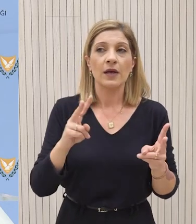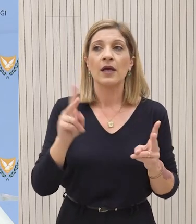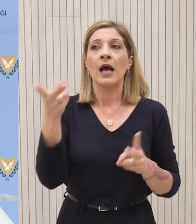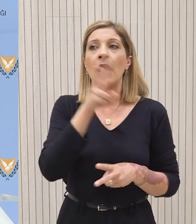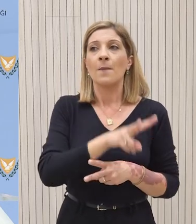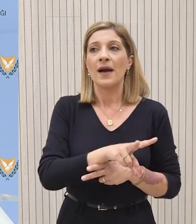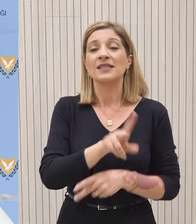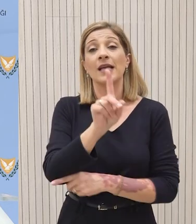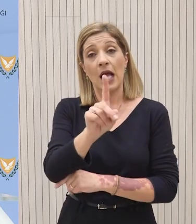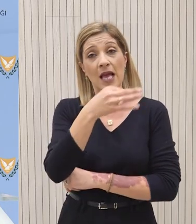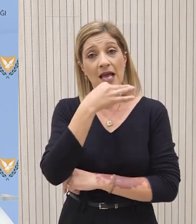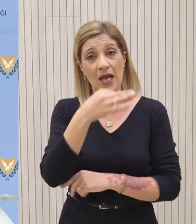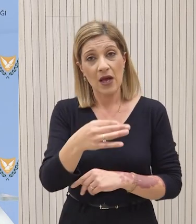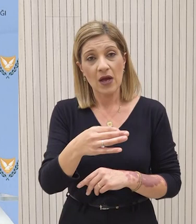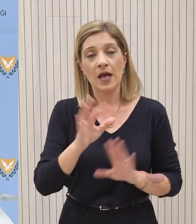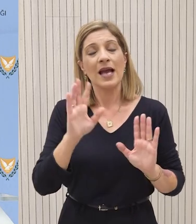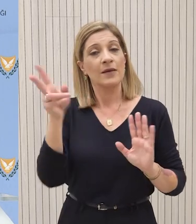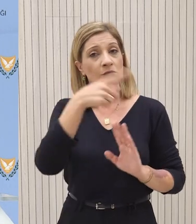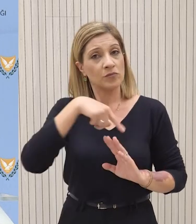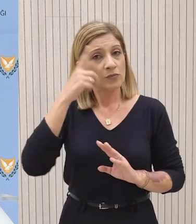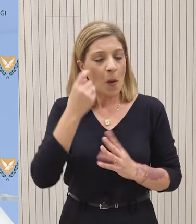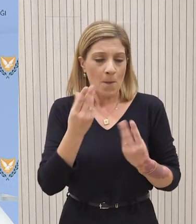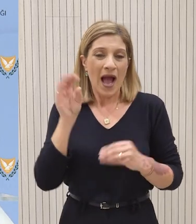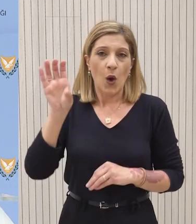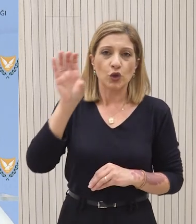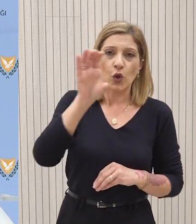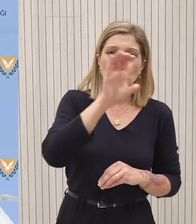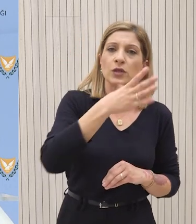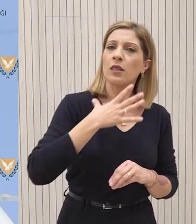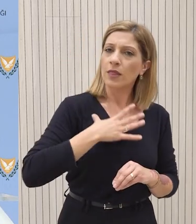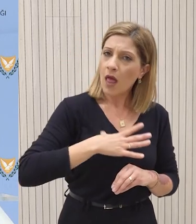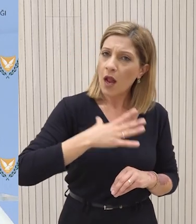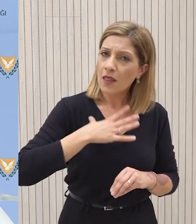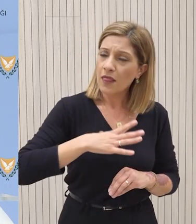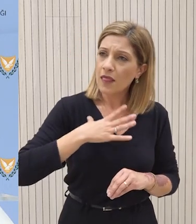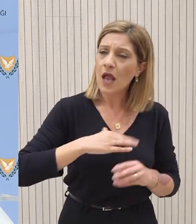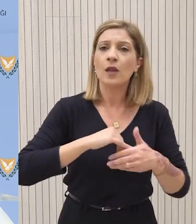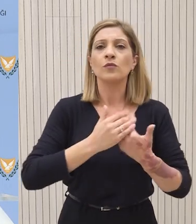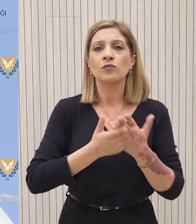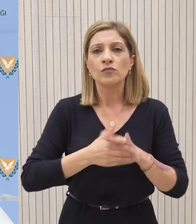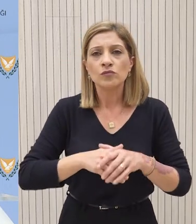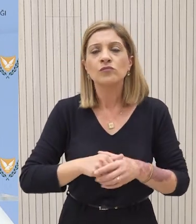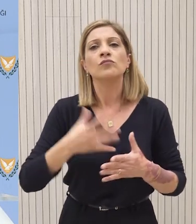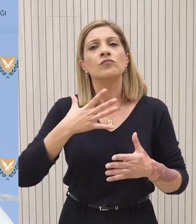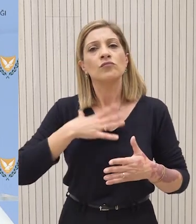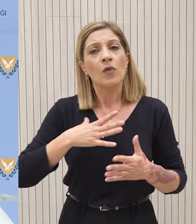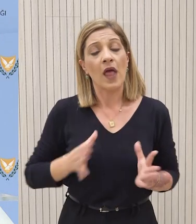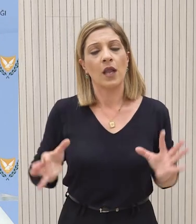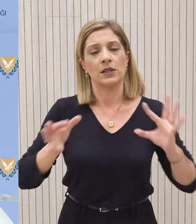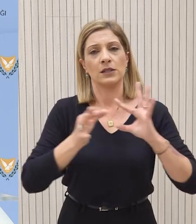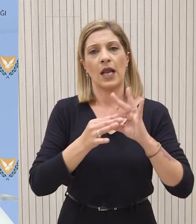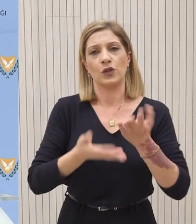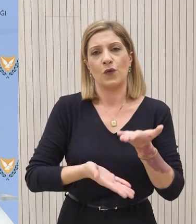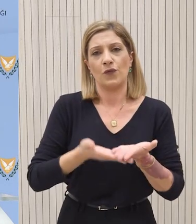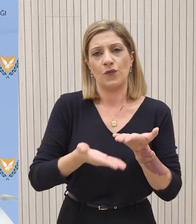Κύριε Χαζηγωστή, αυτό το οποίο μπορώ να σας πω είναι ότι είναι γνωστό ότι είναι διάφορα κράτη τα οποία έχουν εκφράσει την επιθυμία τους, την πρόθεσή τους να συνδράμουν